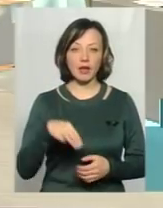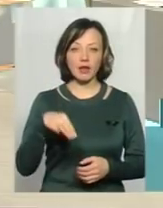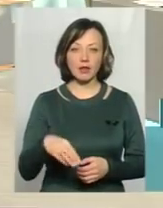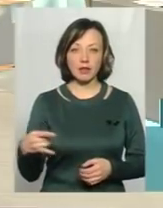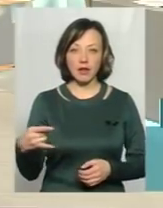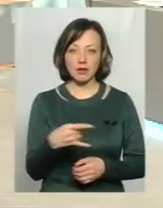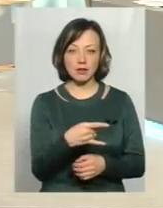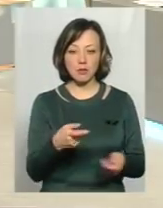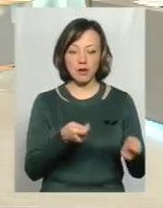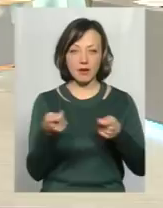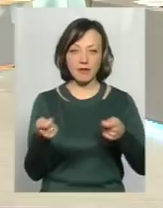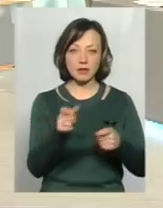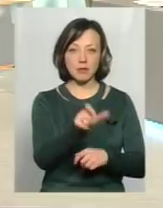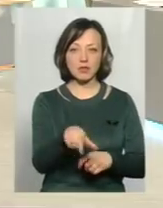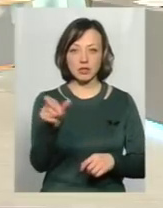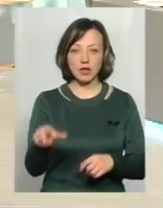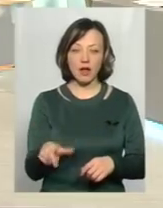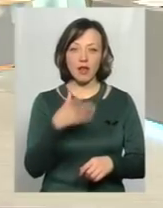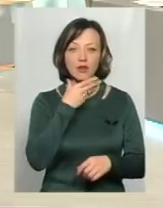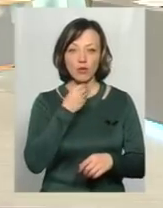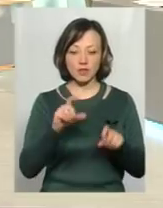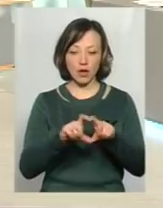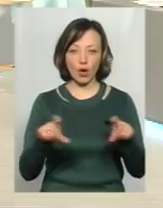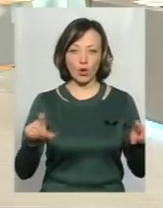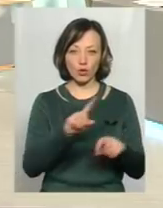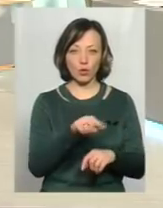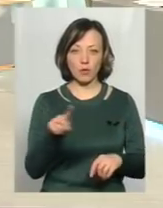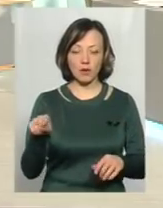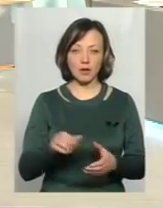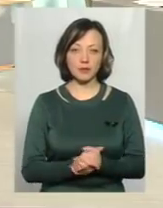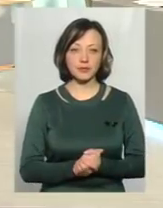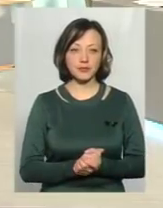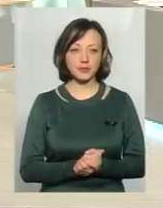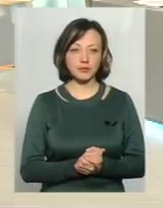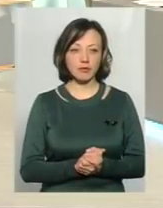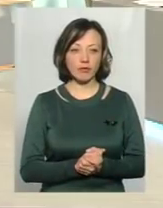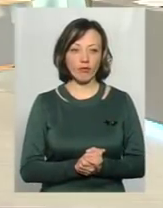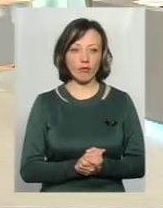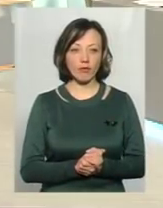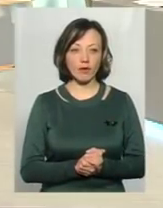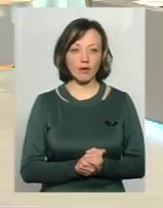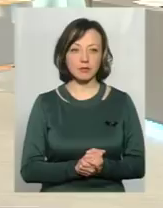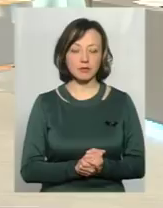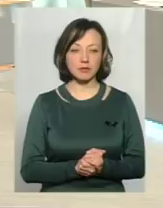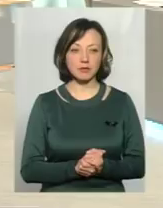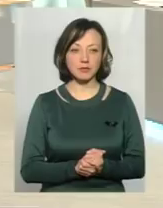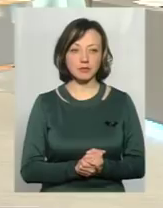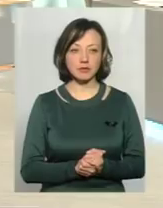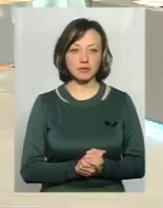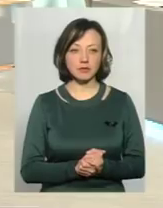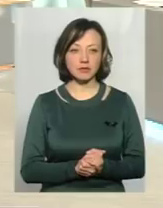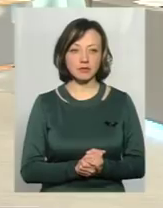здійснює перевезення пасажирів на литовських номерах. На литовських, там, чи не є резидентом, скажімо так.